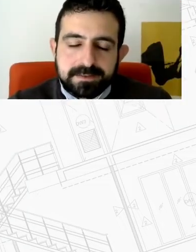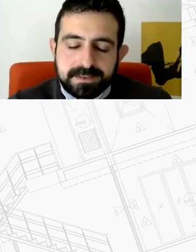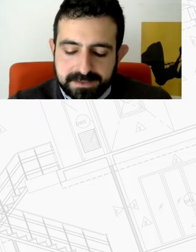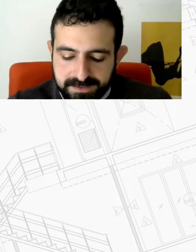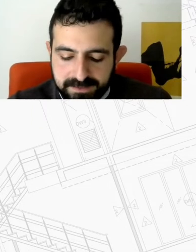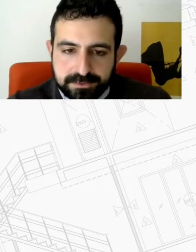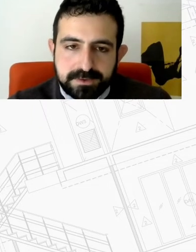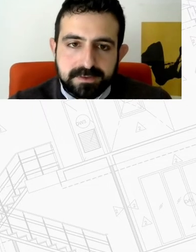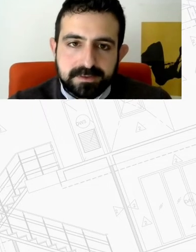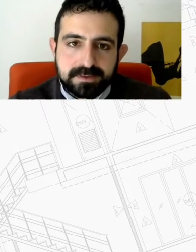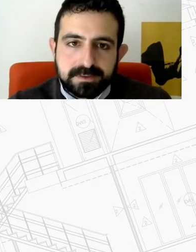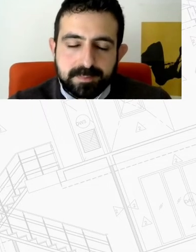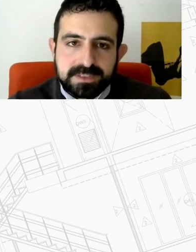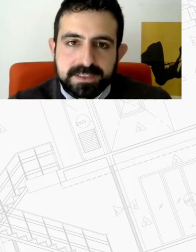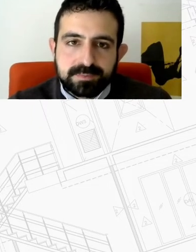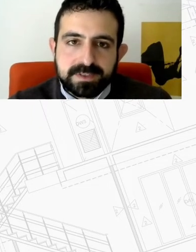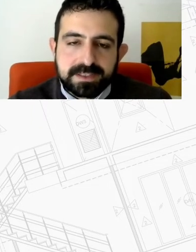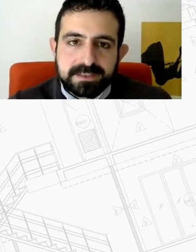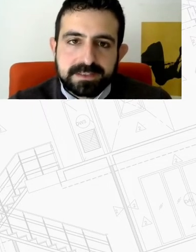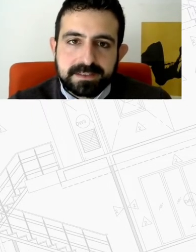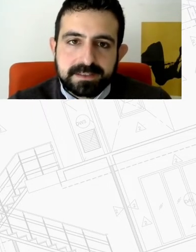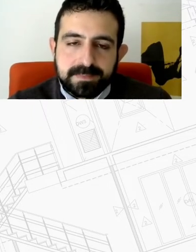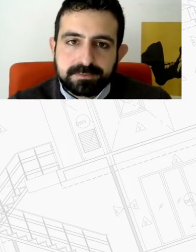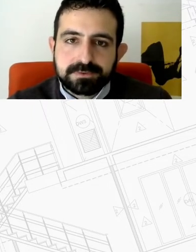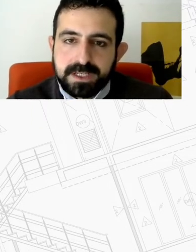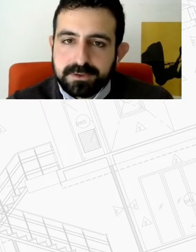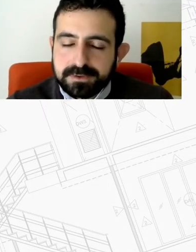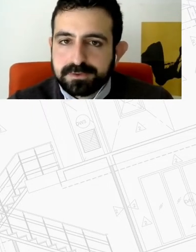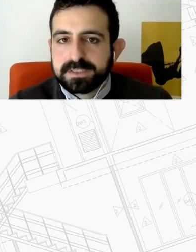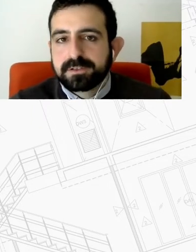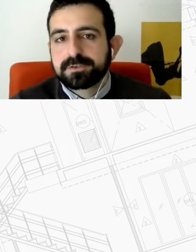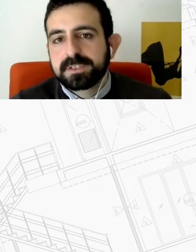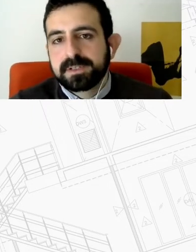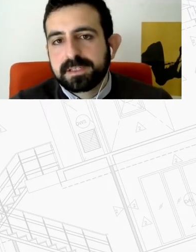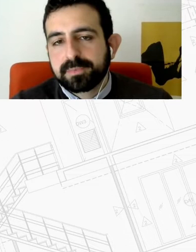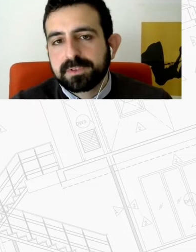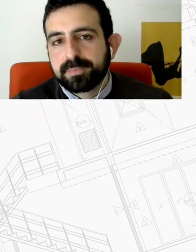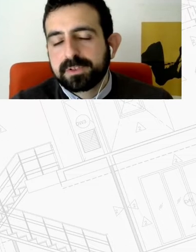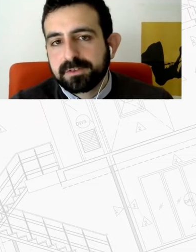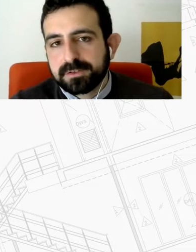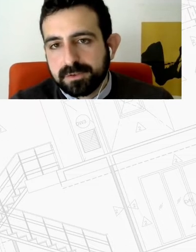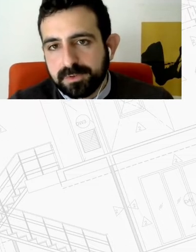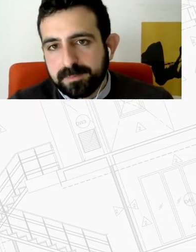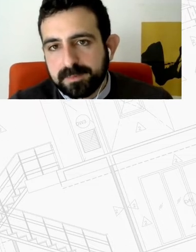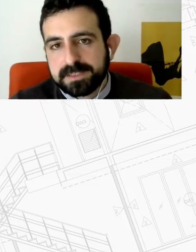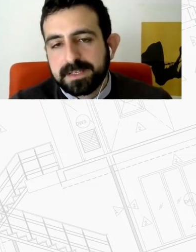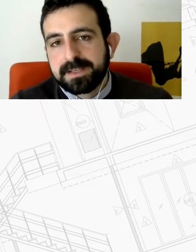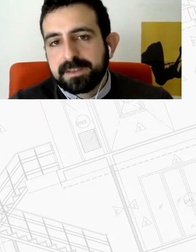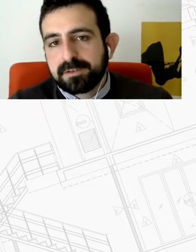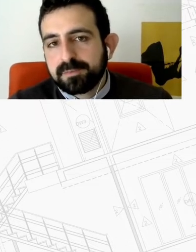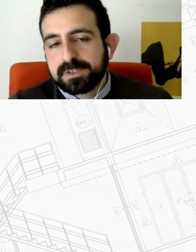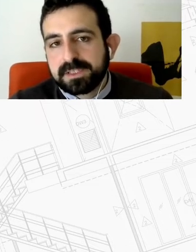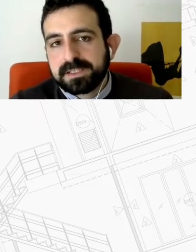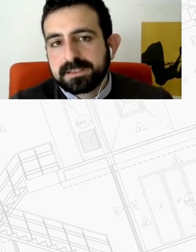Σε αυτή την εκδήλωση την οποία στηρίζουμε ιδιαίτερα και για εμάς όπως και άλλως το στεγαστικό ζήτημα αποτελεί προτεραιότητα στο πρόγραμμά μας